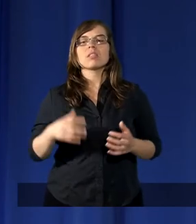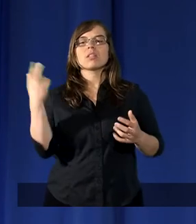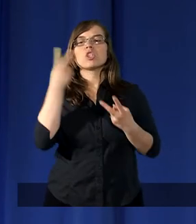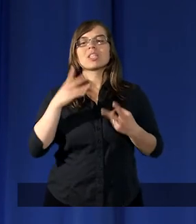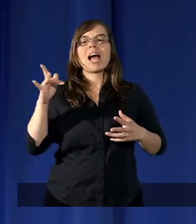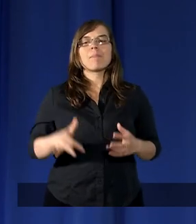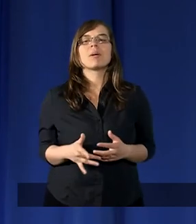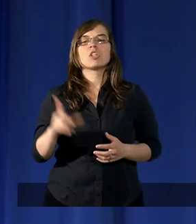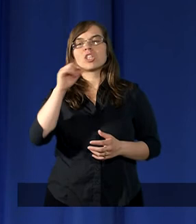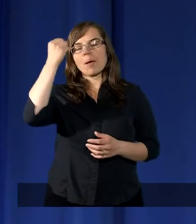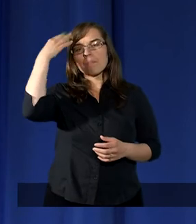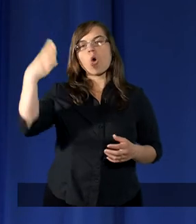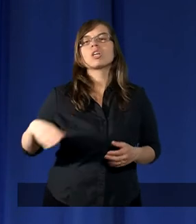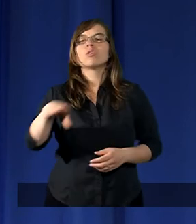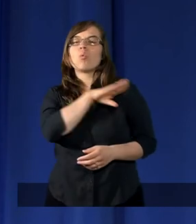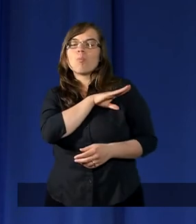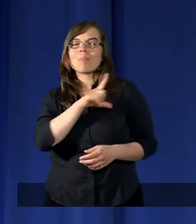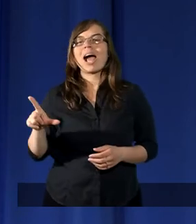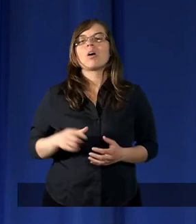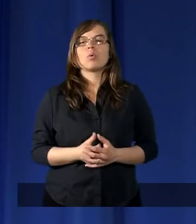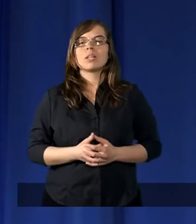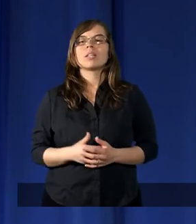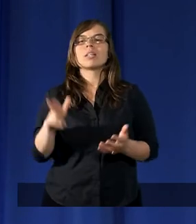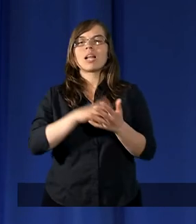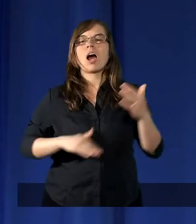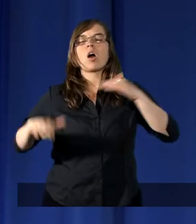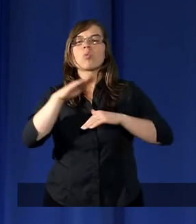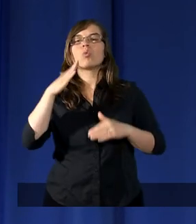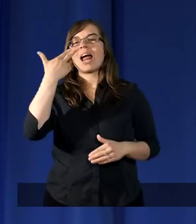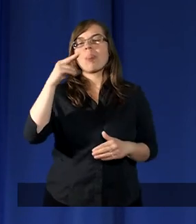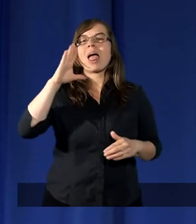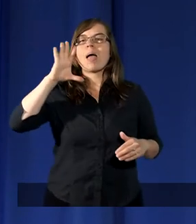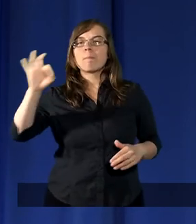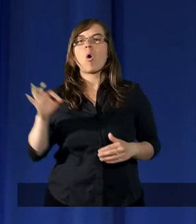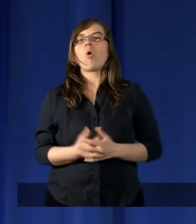Czytamy, że Mojżesz umarł na górze nebo